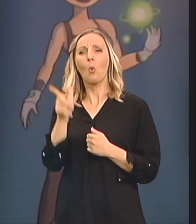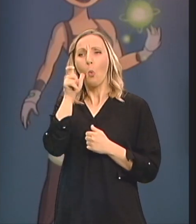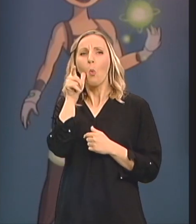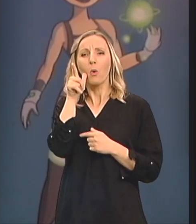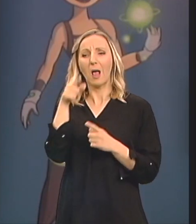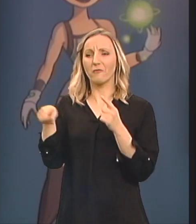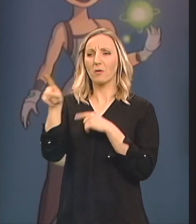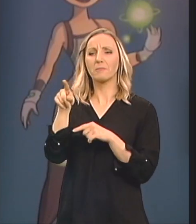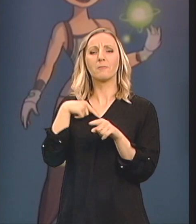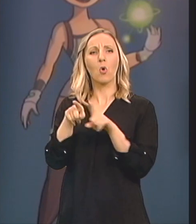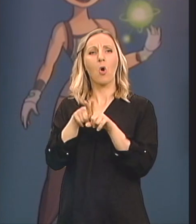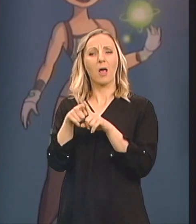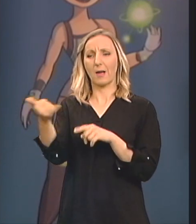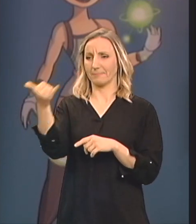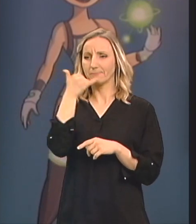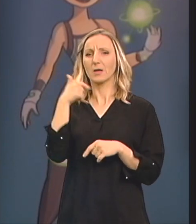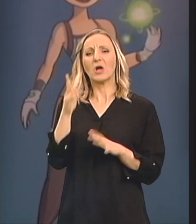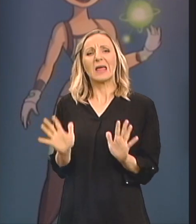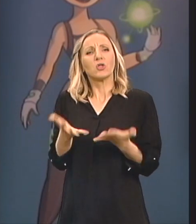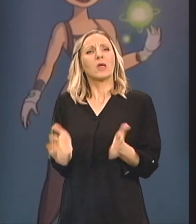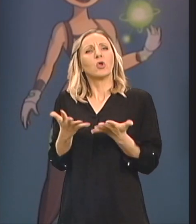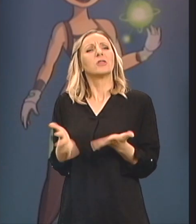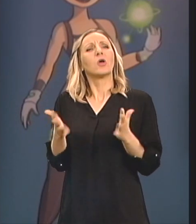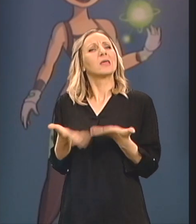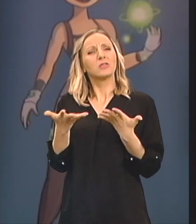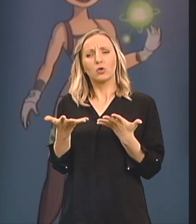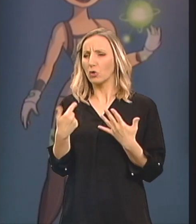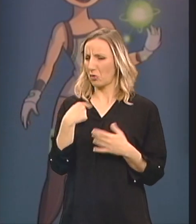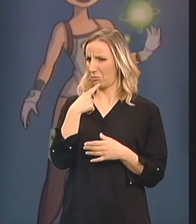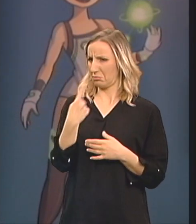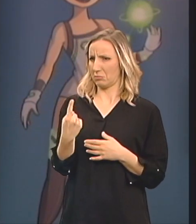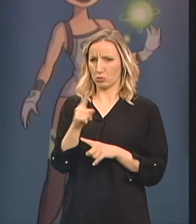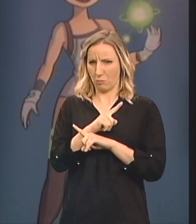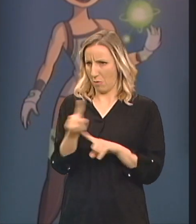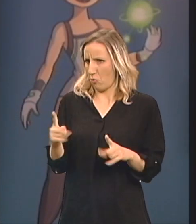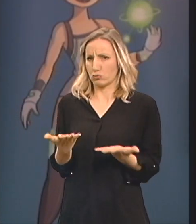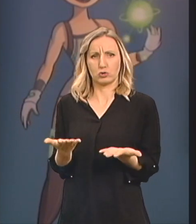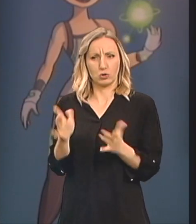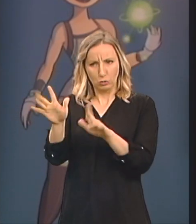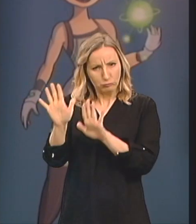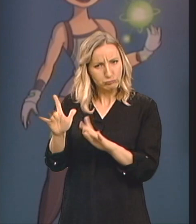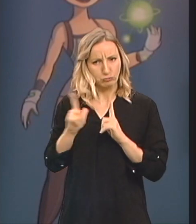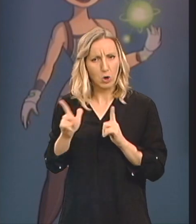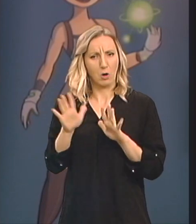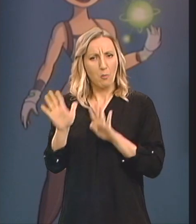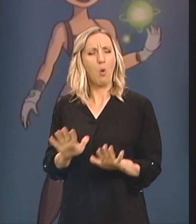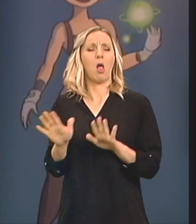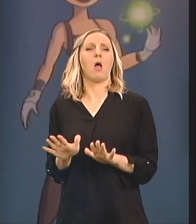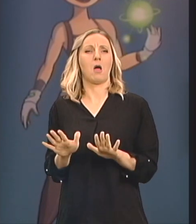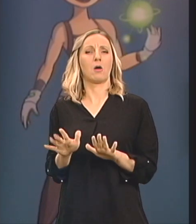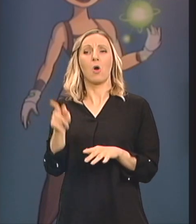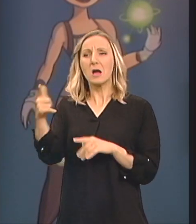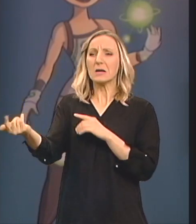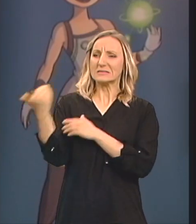Kada neko od mojih kolega nazove I kaže hitno mi je, hitno mi je, hitno mi je Onda kažem ne može Sačekaj polako Onda kada oni